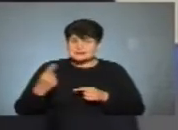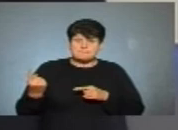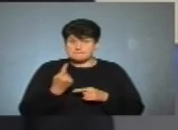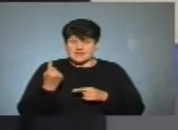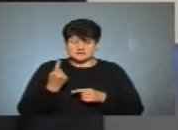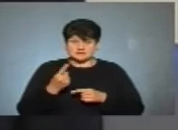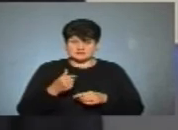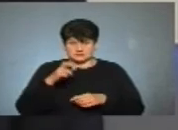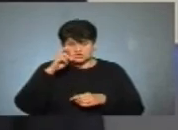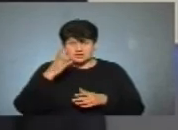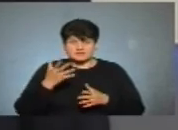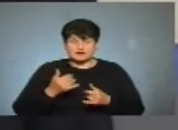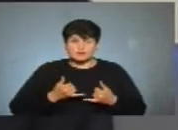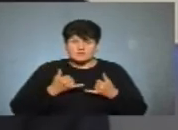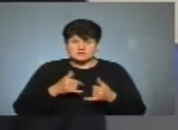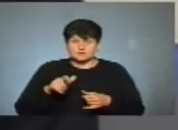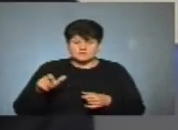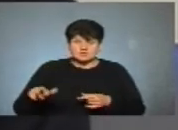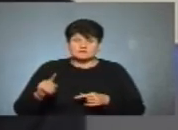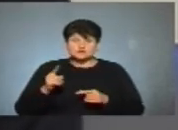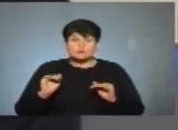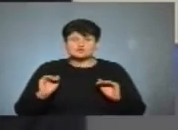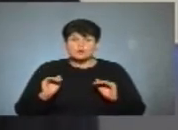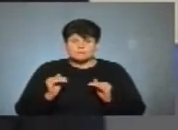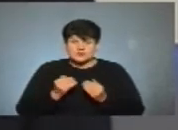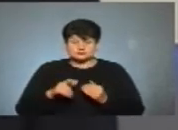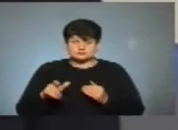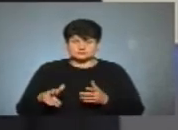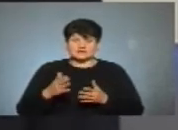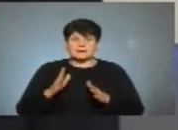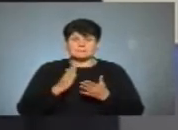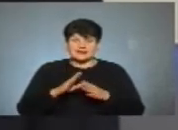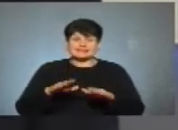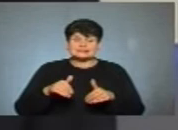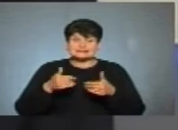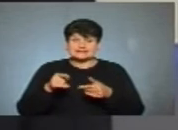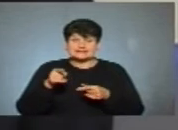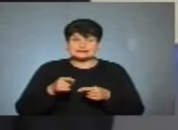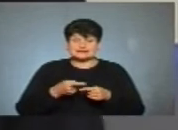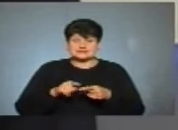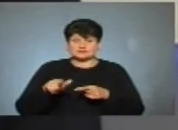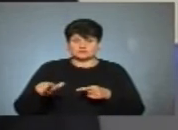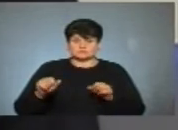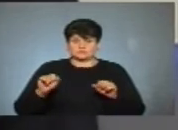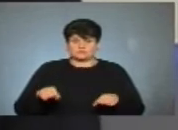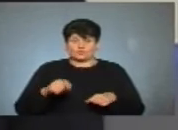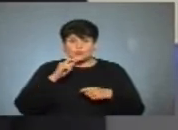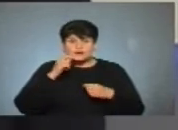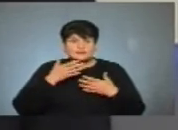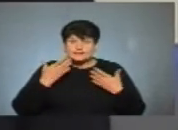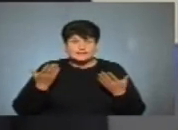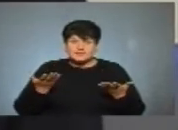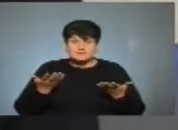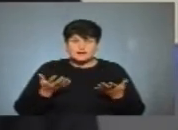держави, держава, яка поважає громадян, якщо в чомусь обмежує, то вона має дати цим громадянам можливість. В Україні нема